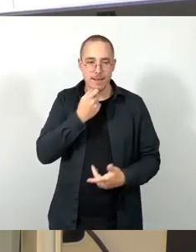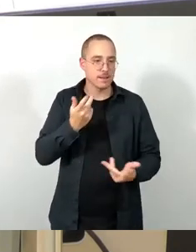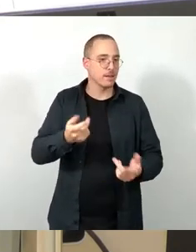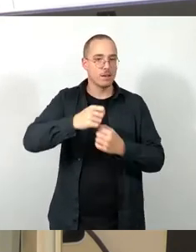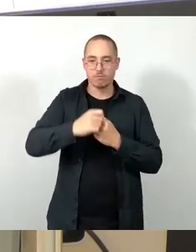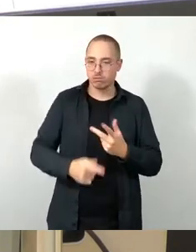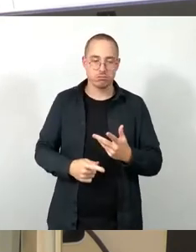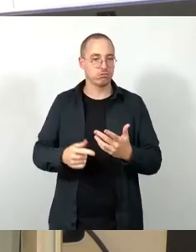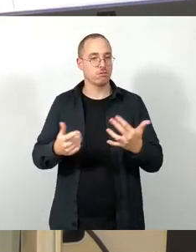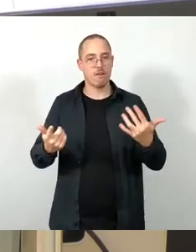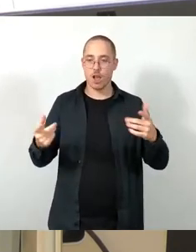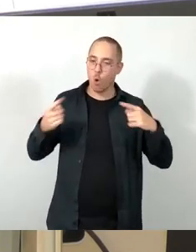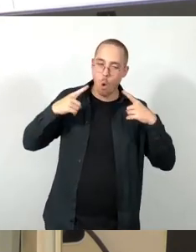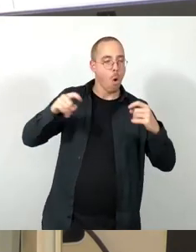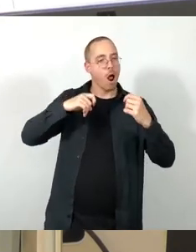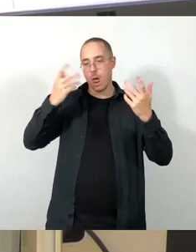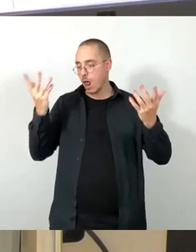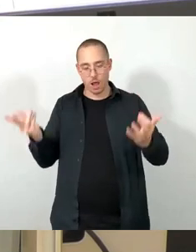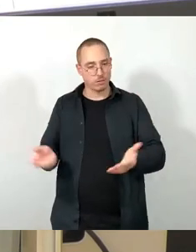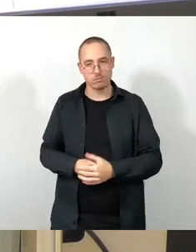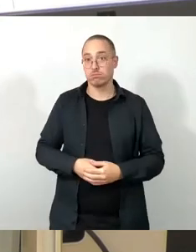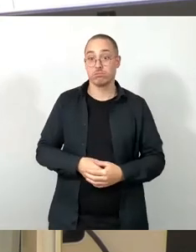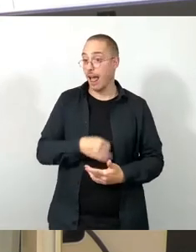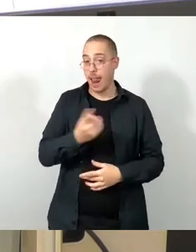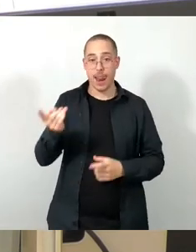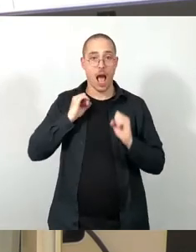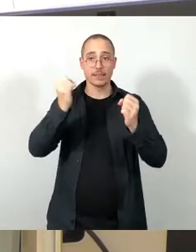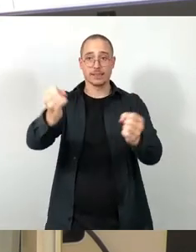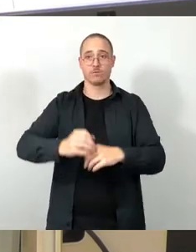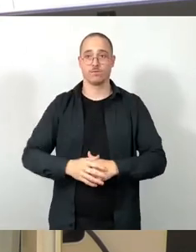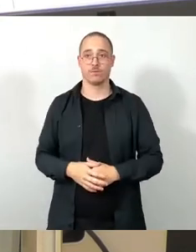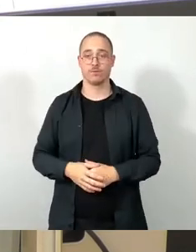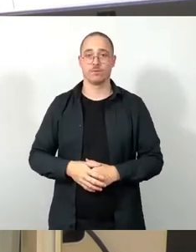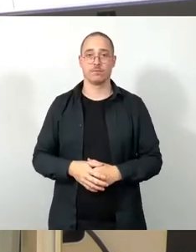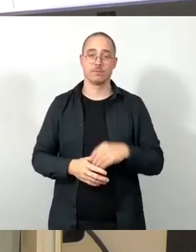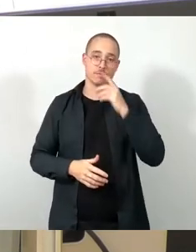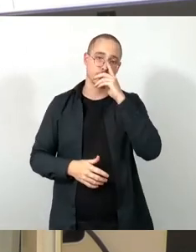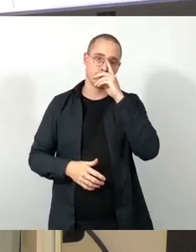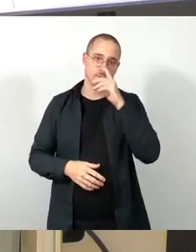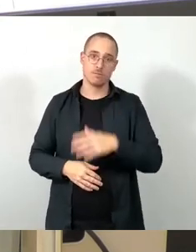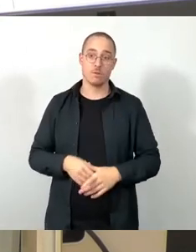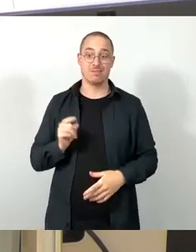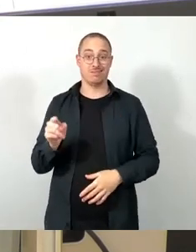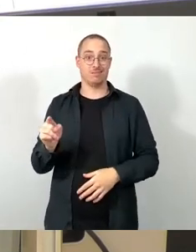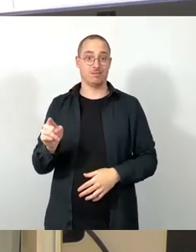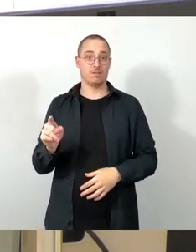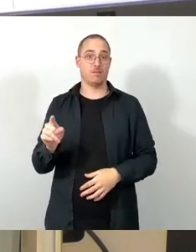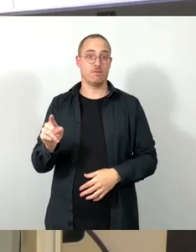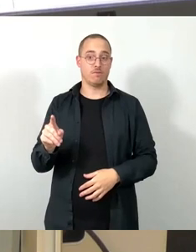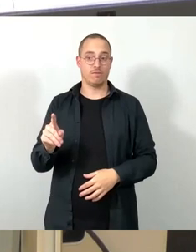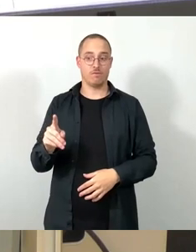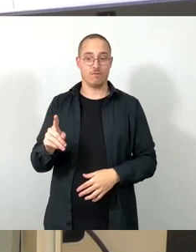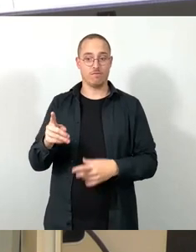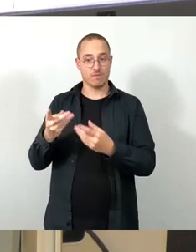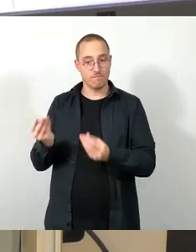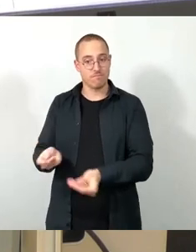aktiv. Mit der Einrichtung des Kultur- und Nachbarschaftszentrums in Kruner würdigt der Stadtrat bürgerschaftliches Engagement